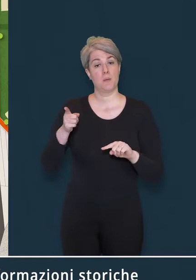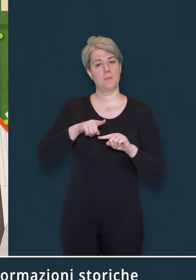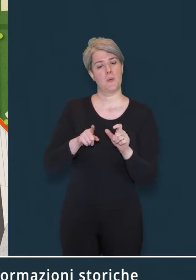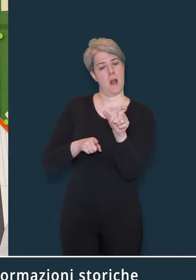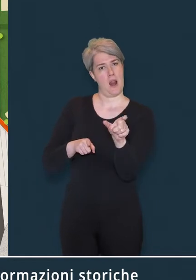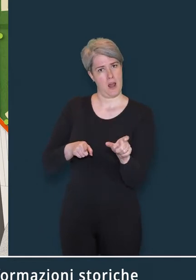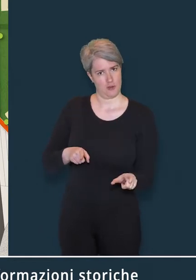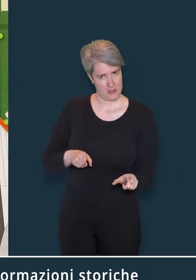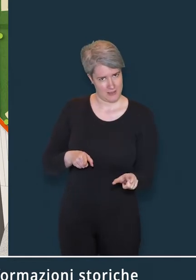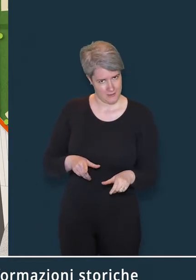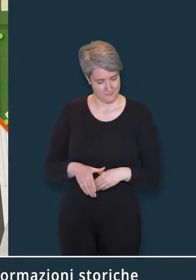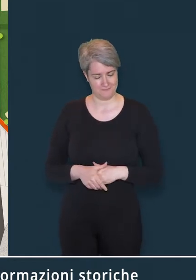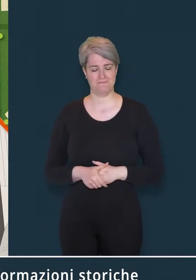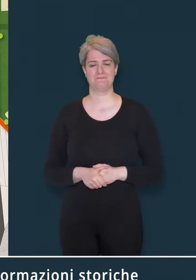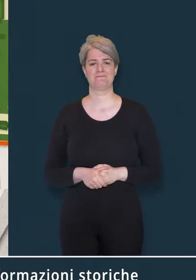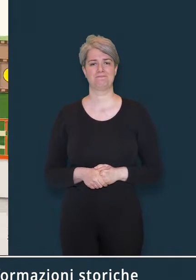pianta.